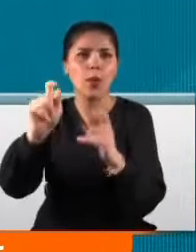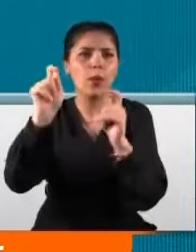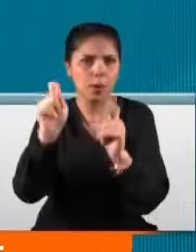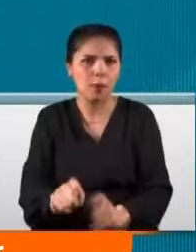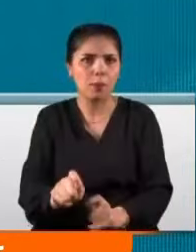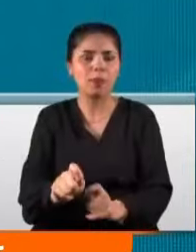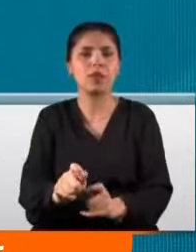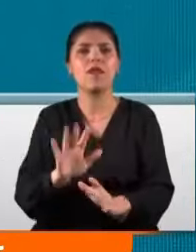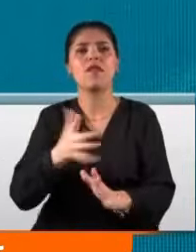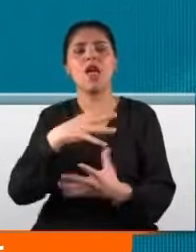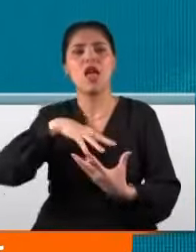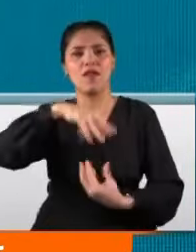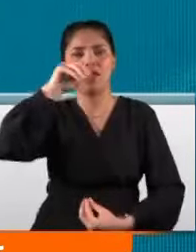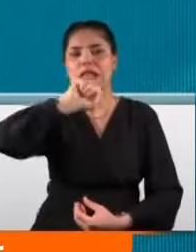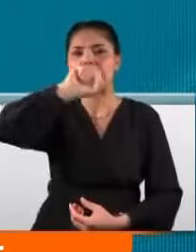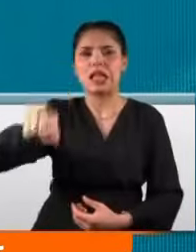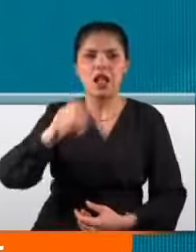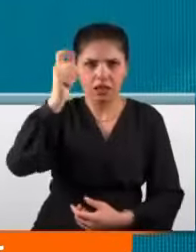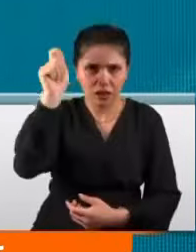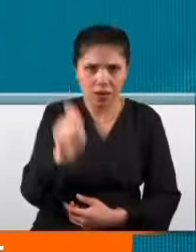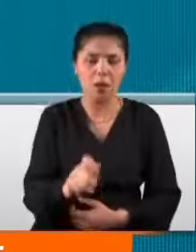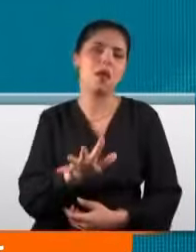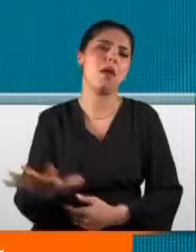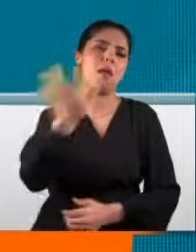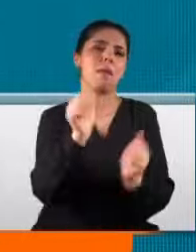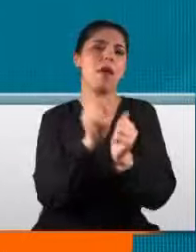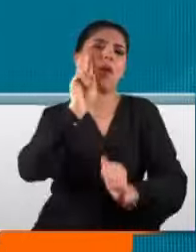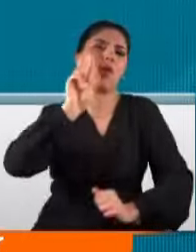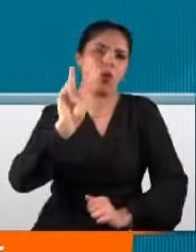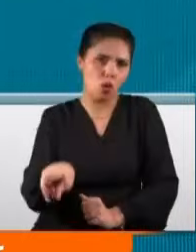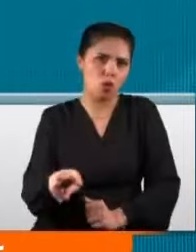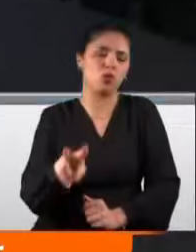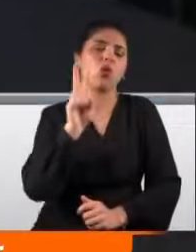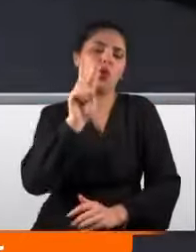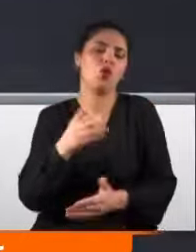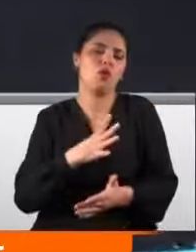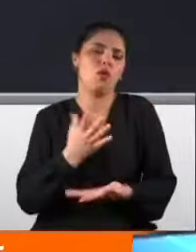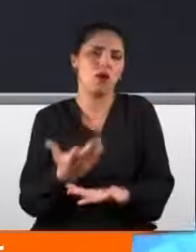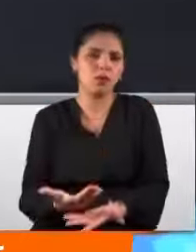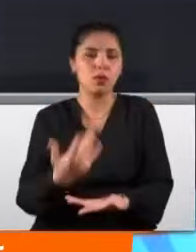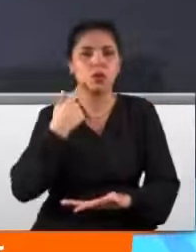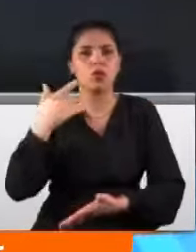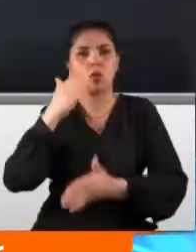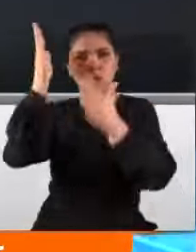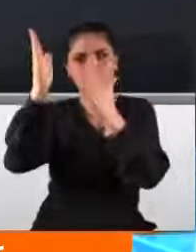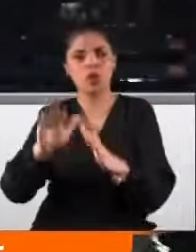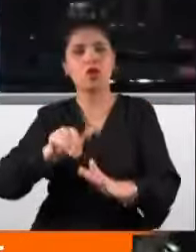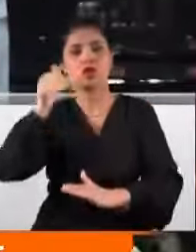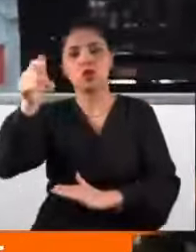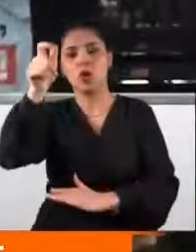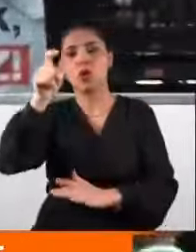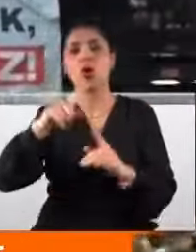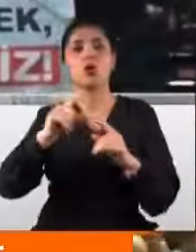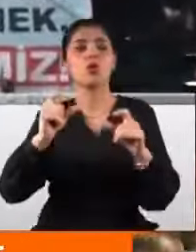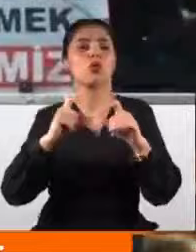fiziki saldırıda bulunduklarını hep birlikte gördük, görüyoruz. Erdoğan'ın bir sonraki durağa tük ve